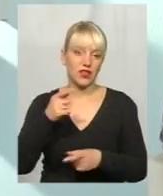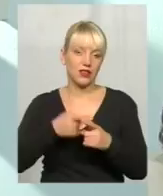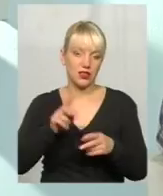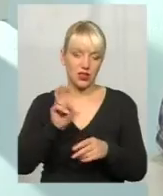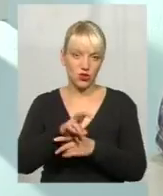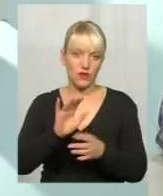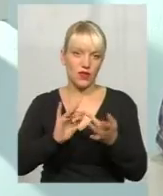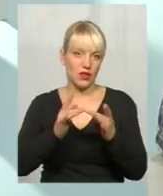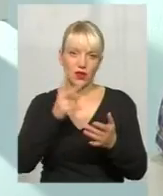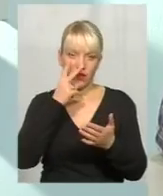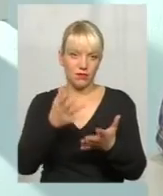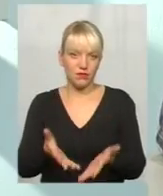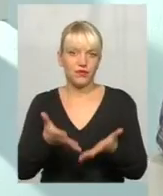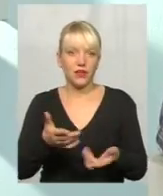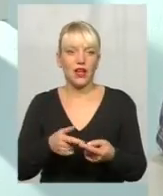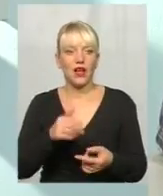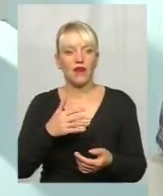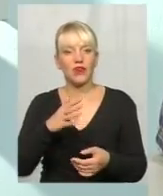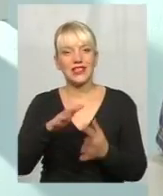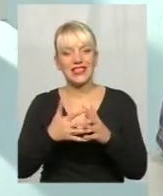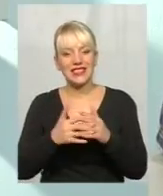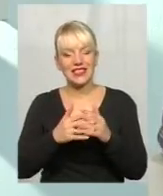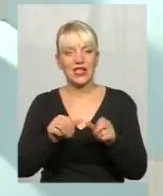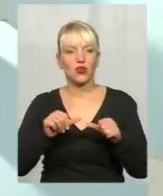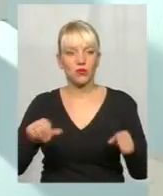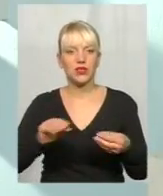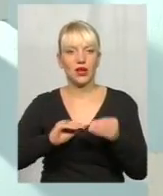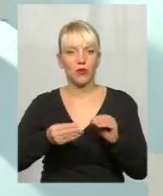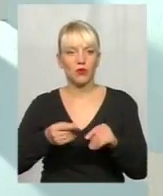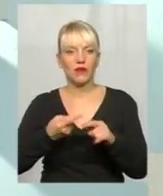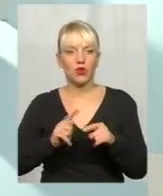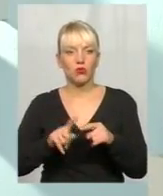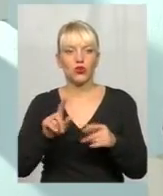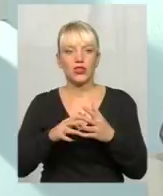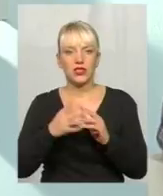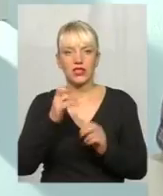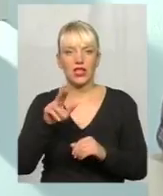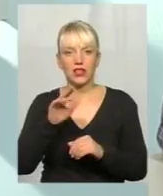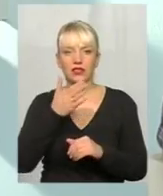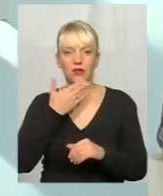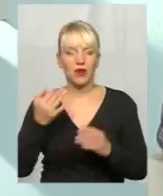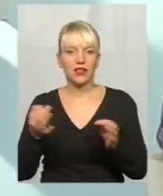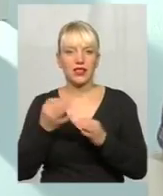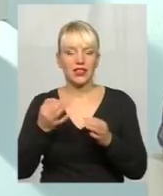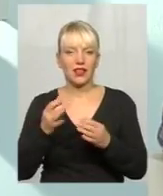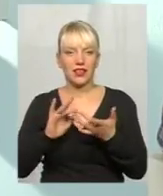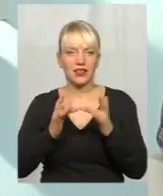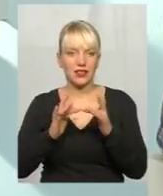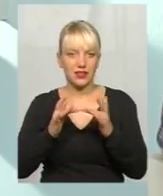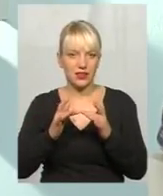в багатьох, особливо в сільських комісіях, проблема в тому, що сільські ради не мають ніяких інформаційних ресурсів, так?